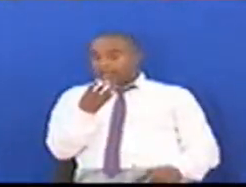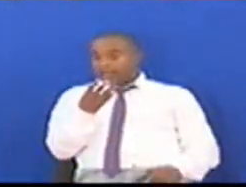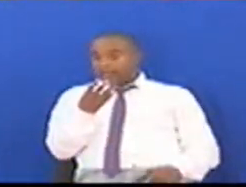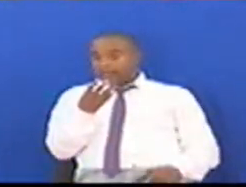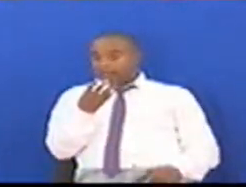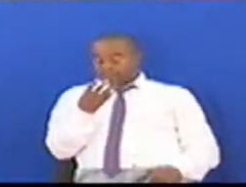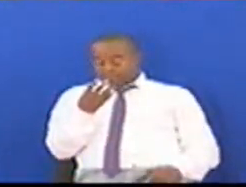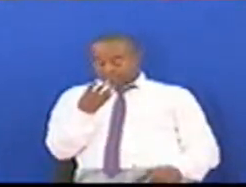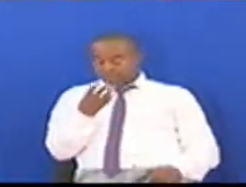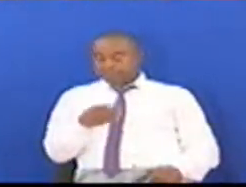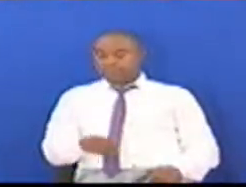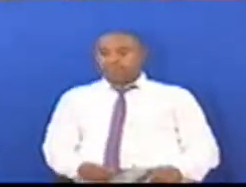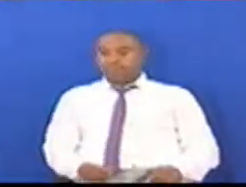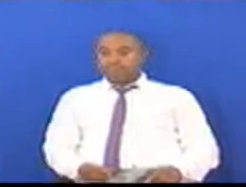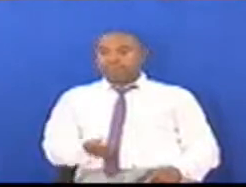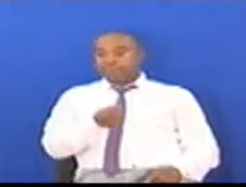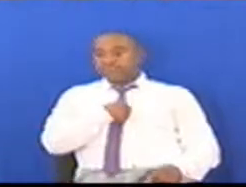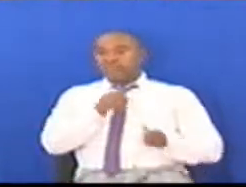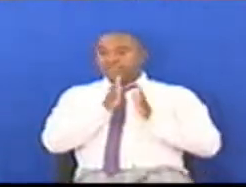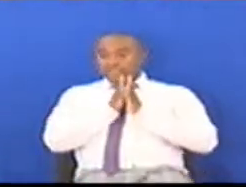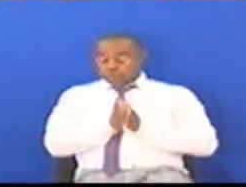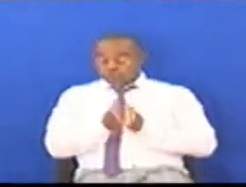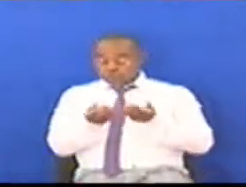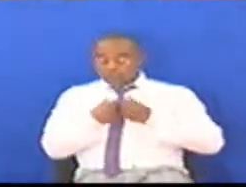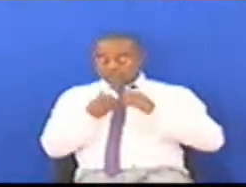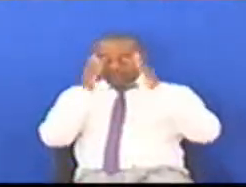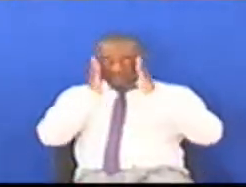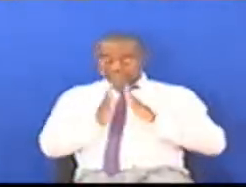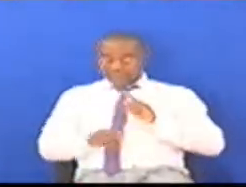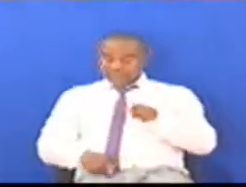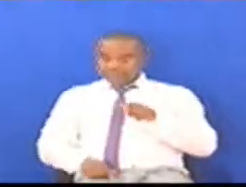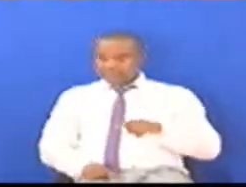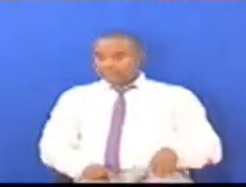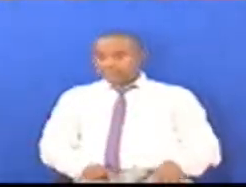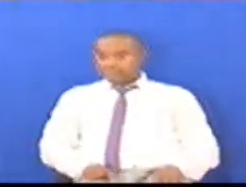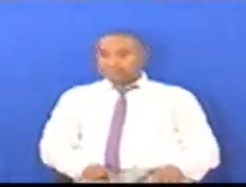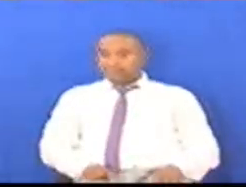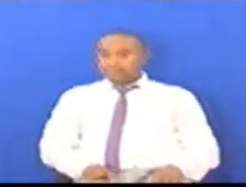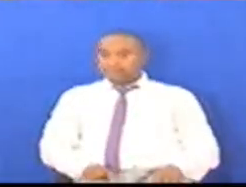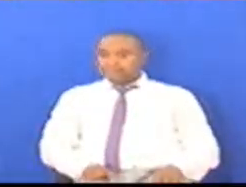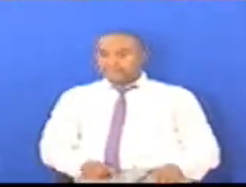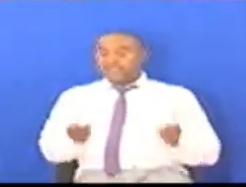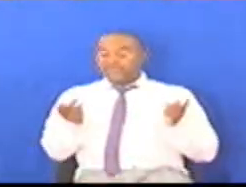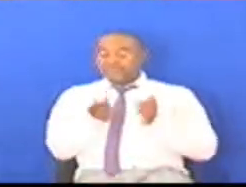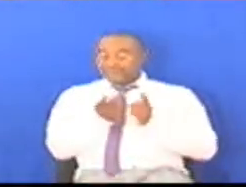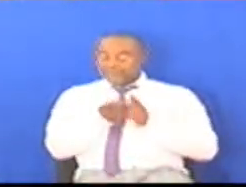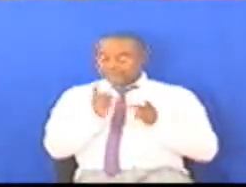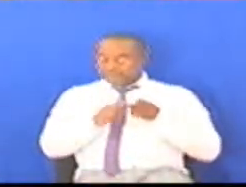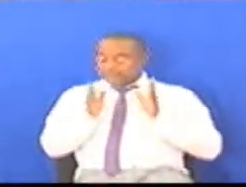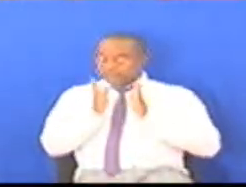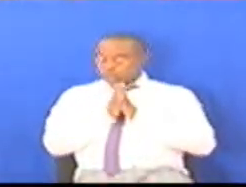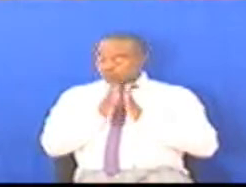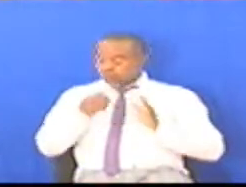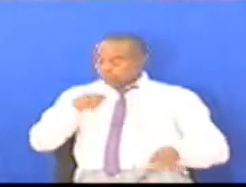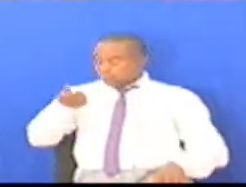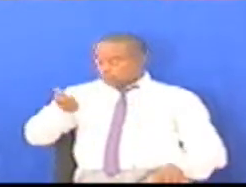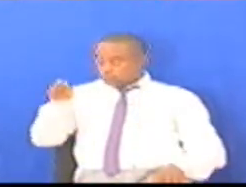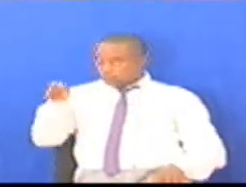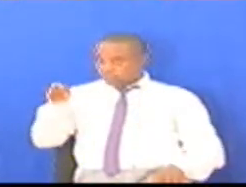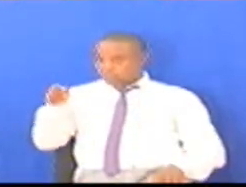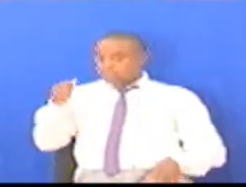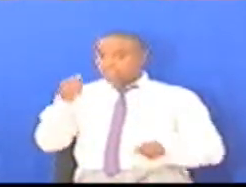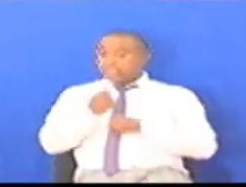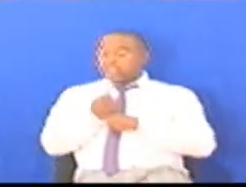Mwisho Kituwete Na shukuru kwa heshima i kubwa ambayo Amenipatia Pia ni kushukuru we Binafsi kwa kazi kubwa na